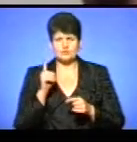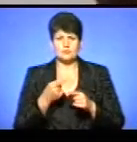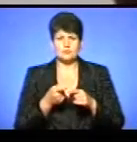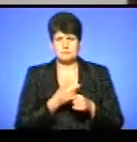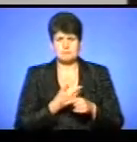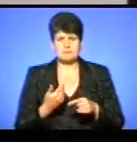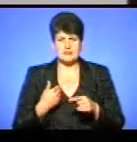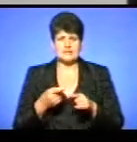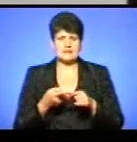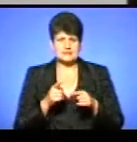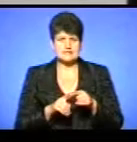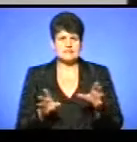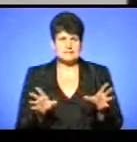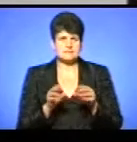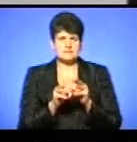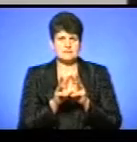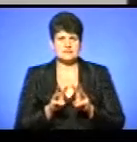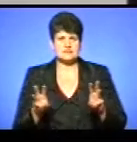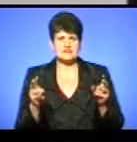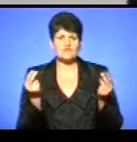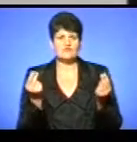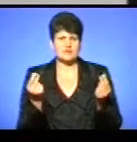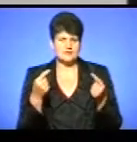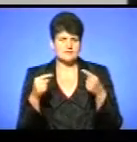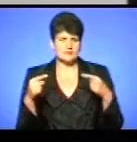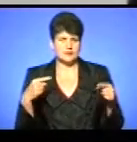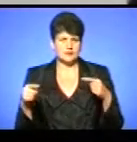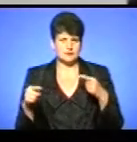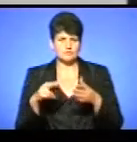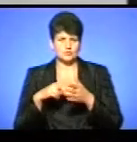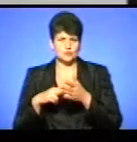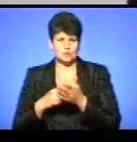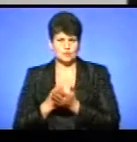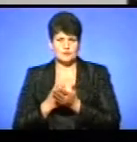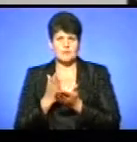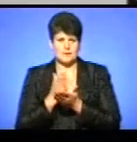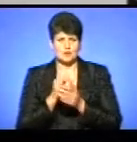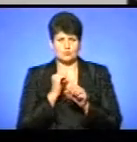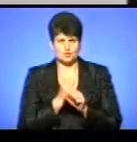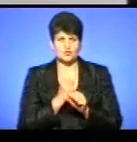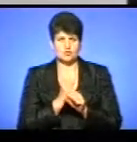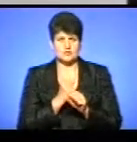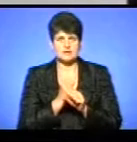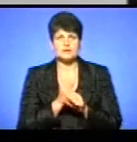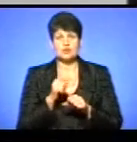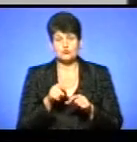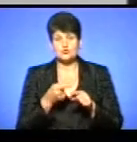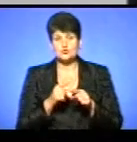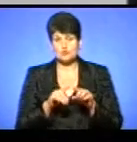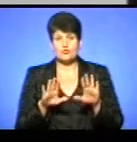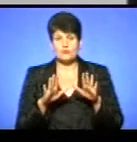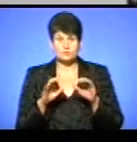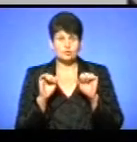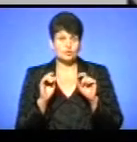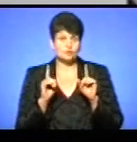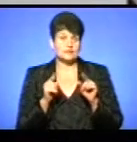спільно з Міністерством фінансів і іншими фіскальними службами маємо зробити, то в цьому випадку може бути